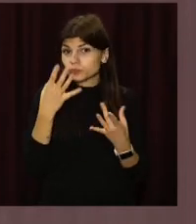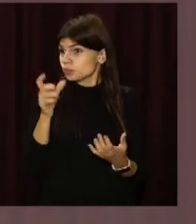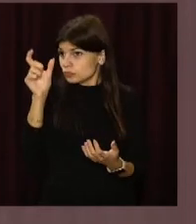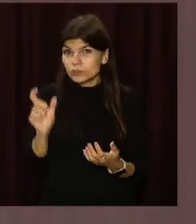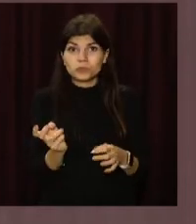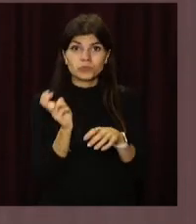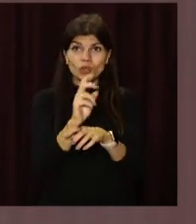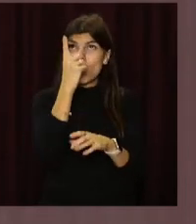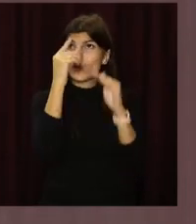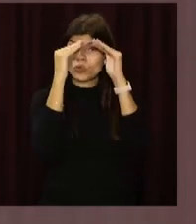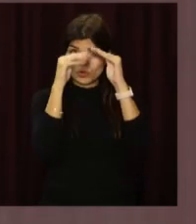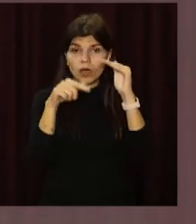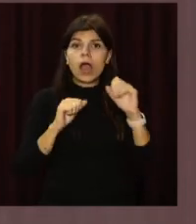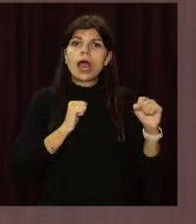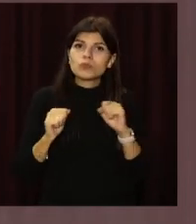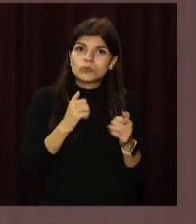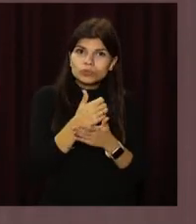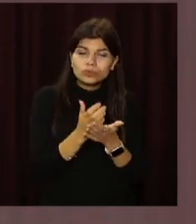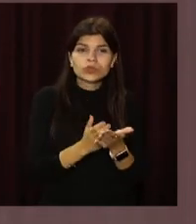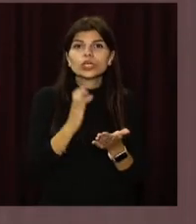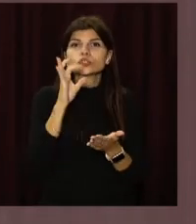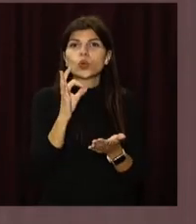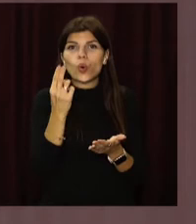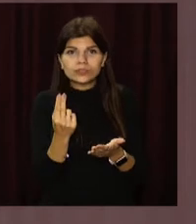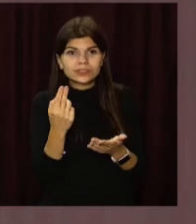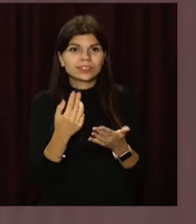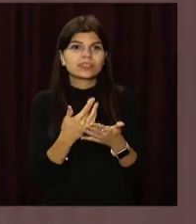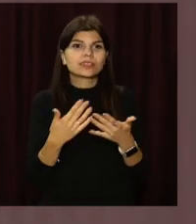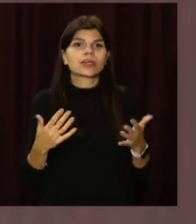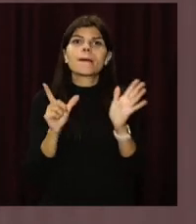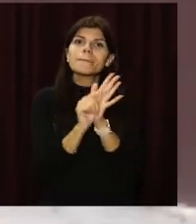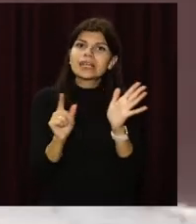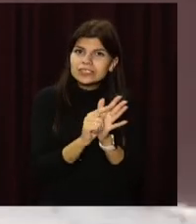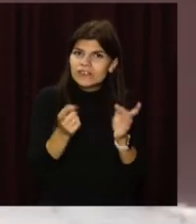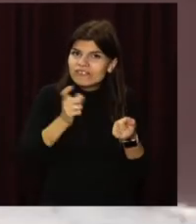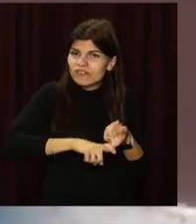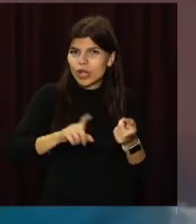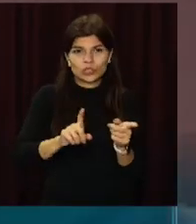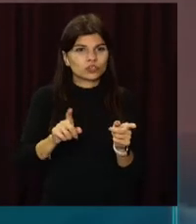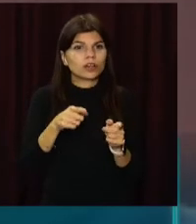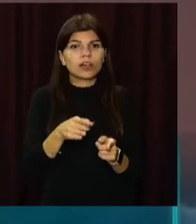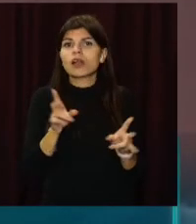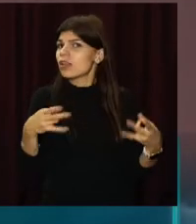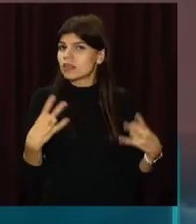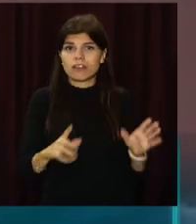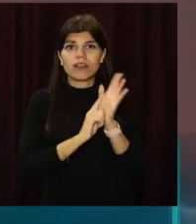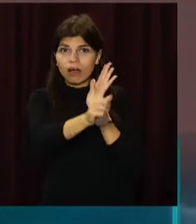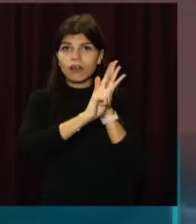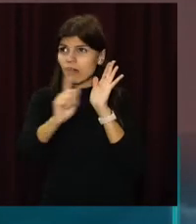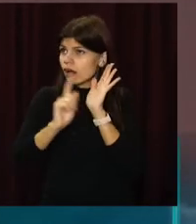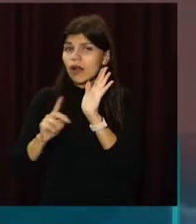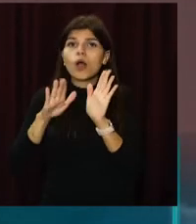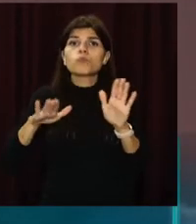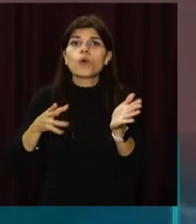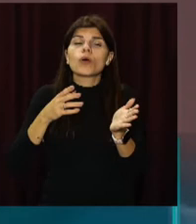будівлю і зможе отримати і адміністративні послуги, і послуги соціального характеру, і послуги пенсійні. Буде відсутня необхідність бігати, здійснювати реєстрацію